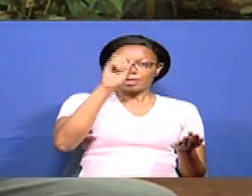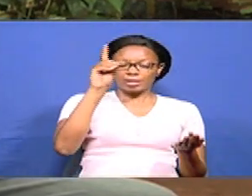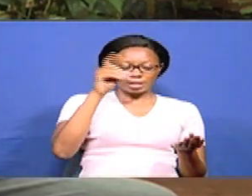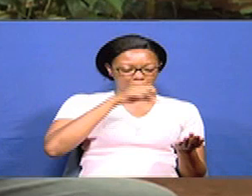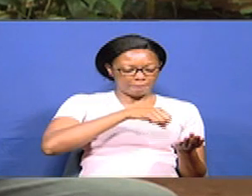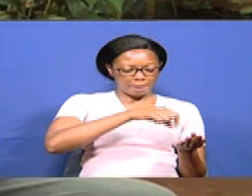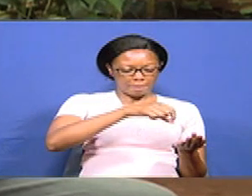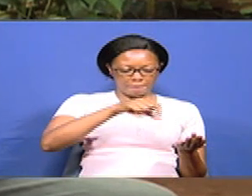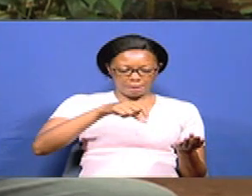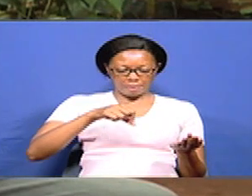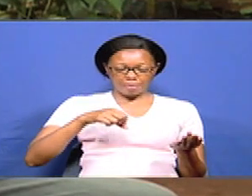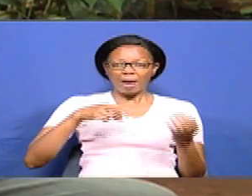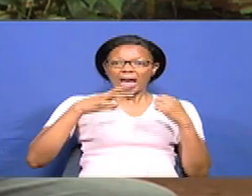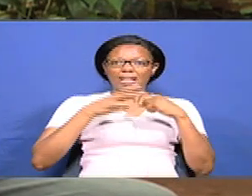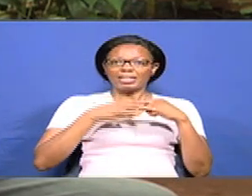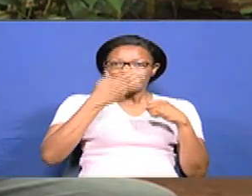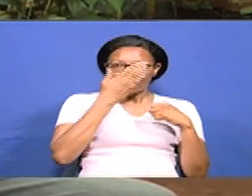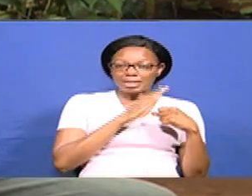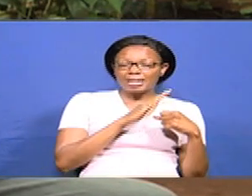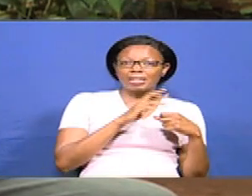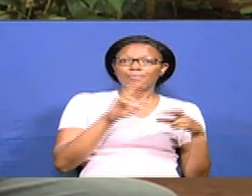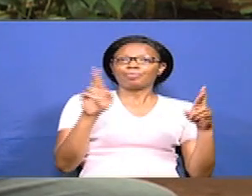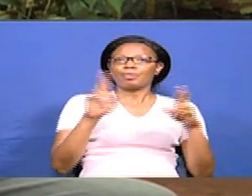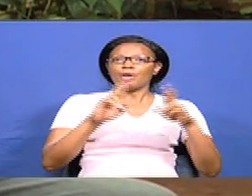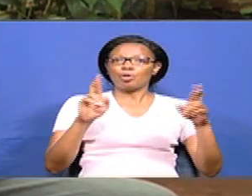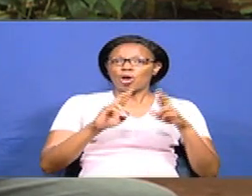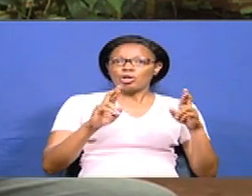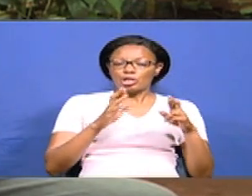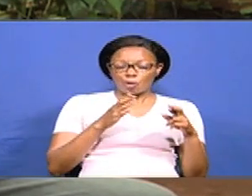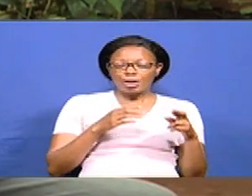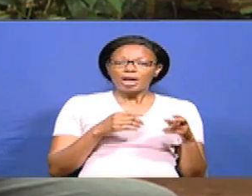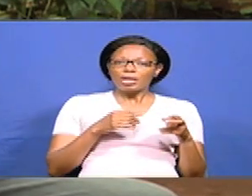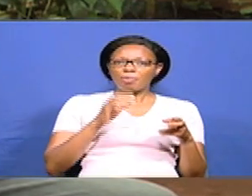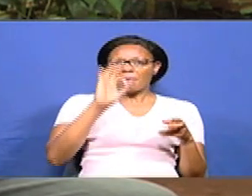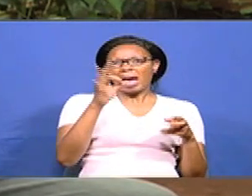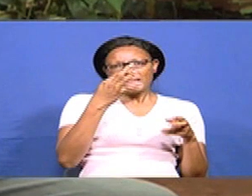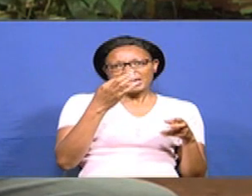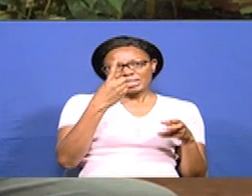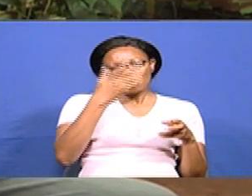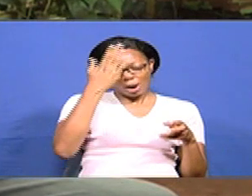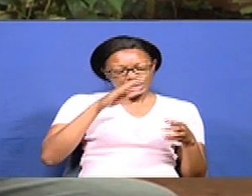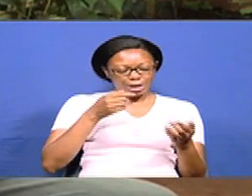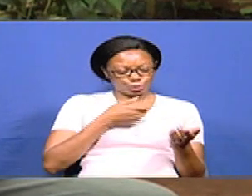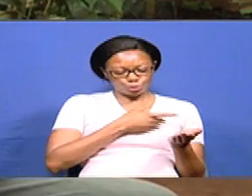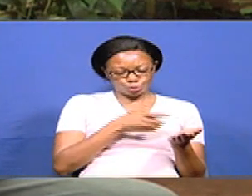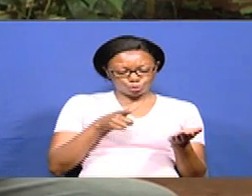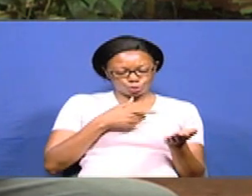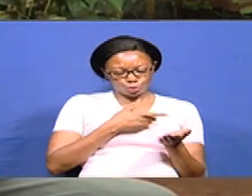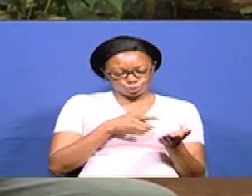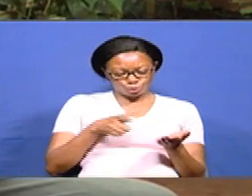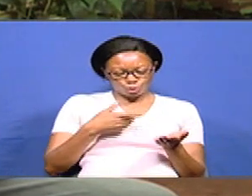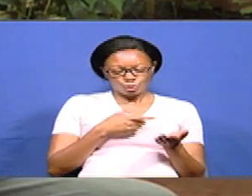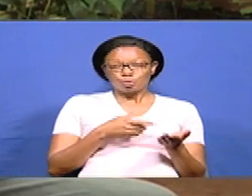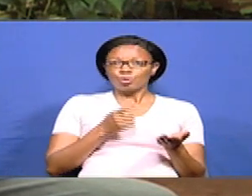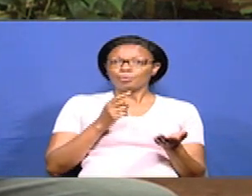zinatukua kama siku 7 maximum for it to fully mature. Sasa hiyo unaispray tu maratatu kwa siku. Na